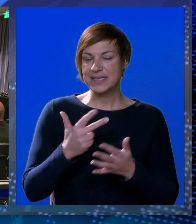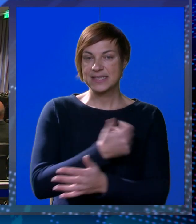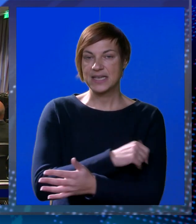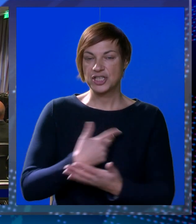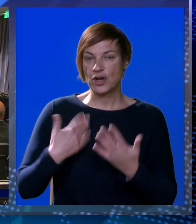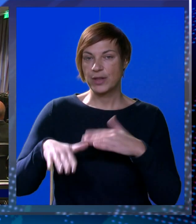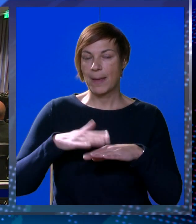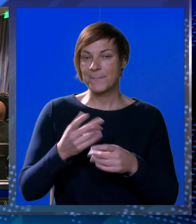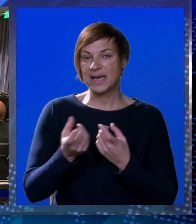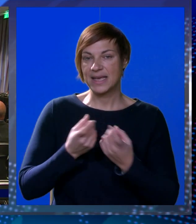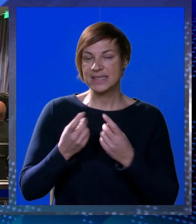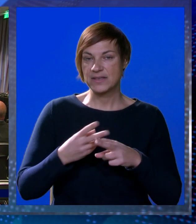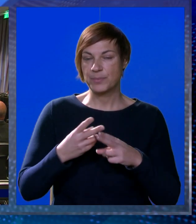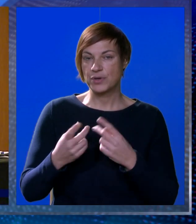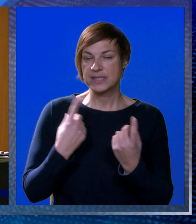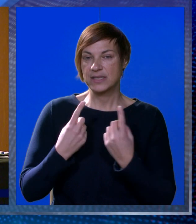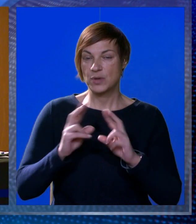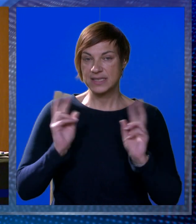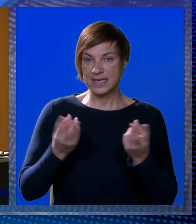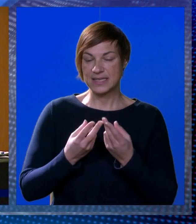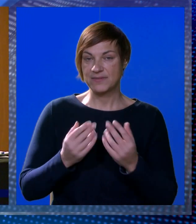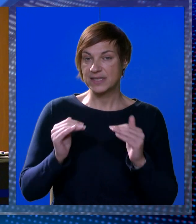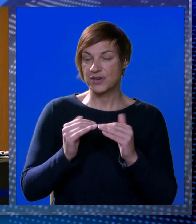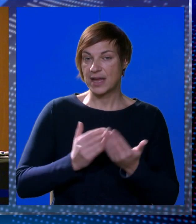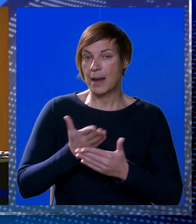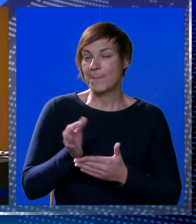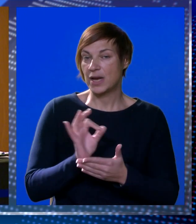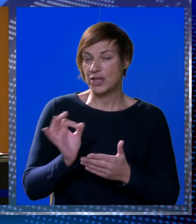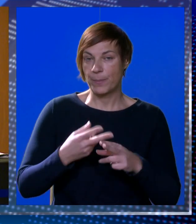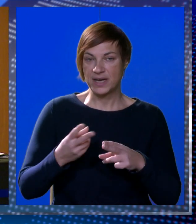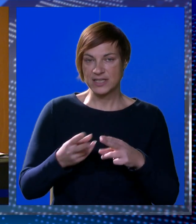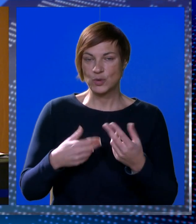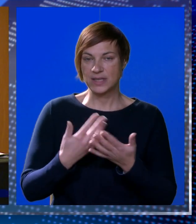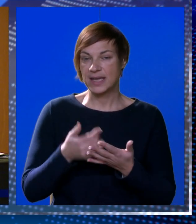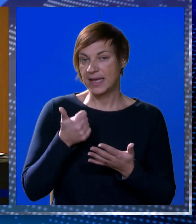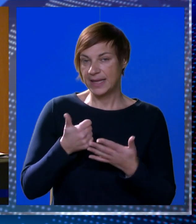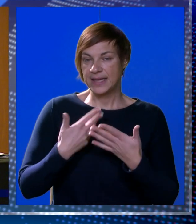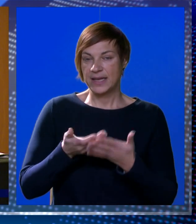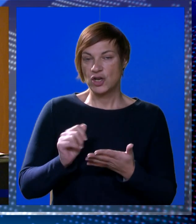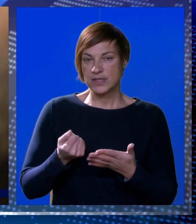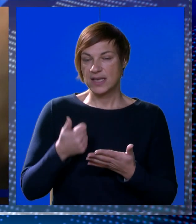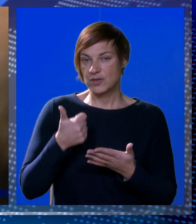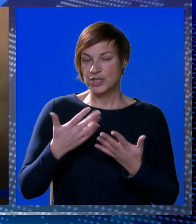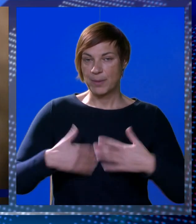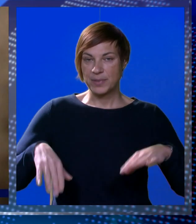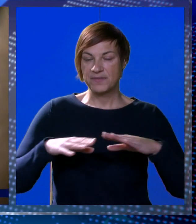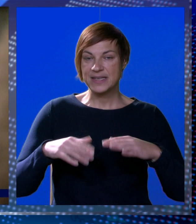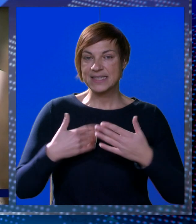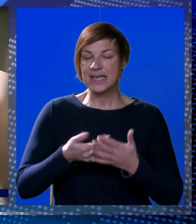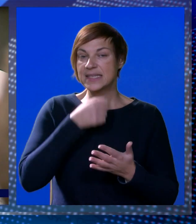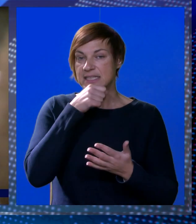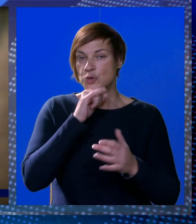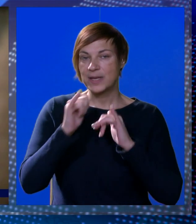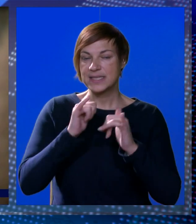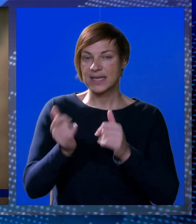2023. bila je izazovna zbog situacije na globalnoj razini, ali je polučila iznimno dobre rezultate. Jedan je to od zaključaka prve sjednice